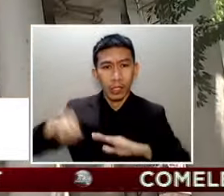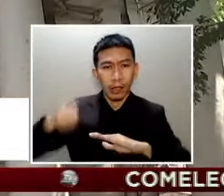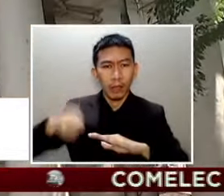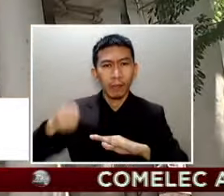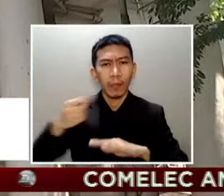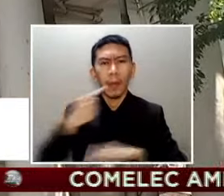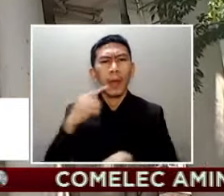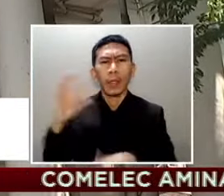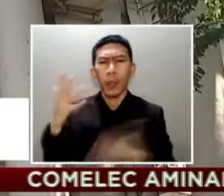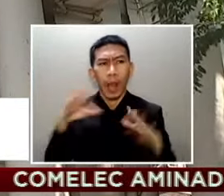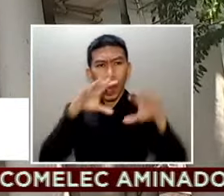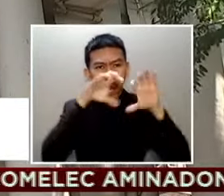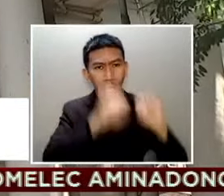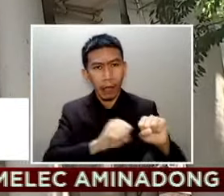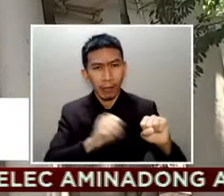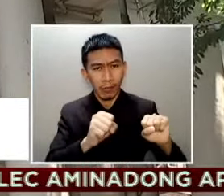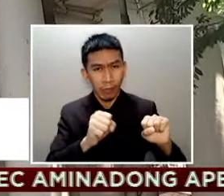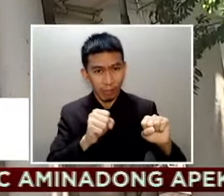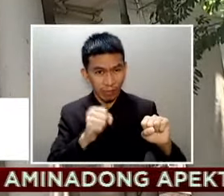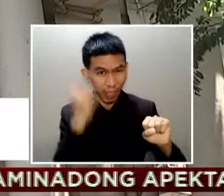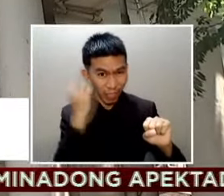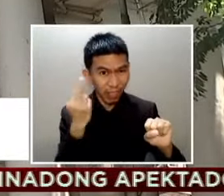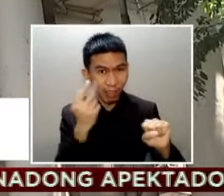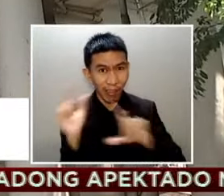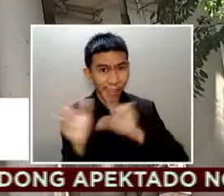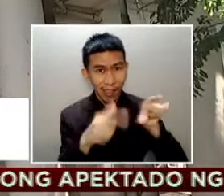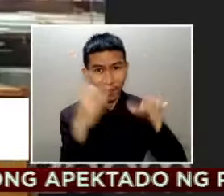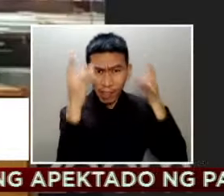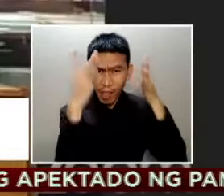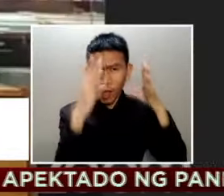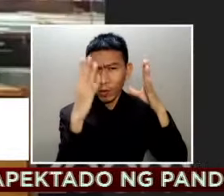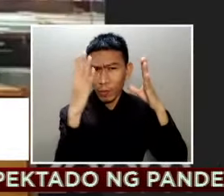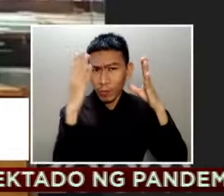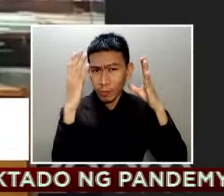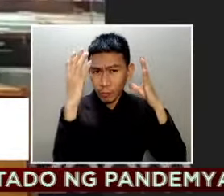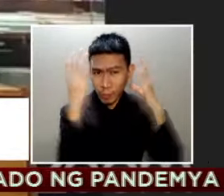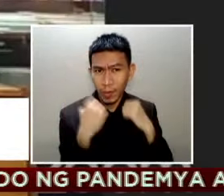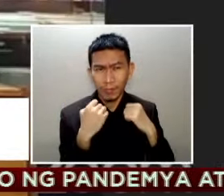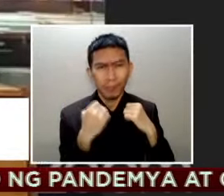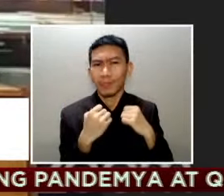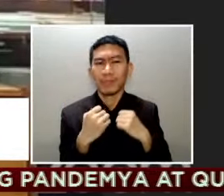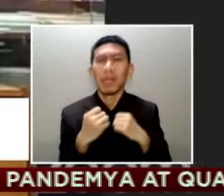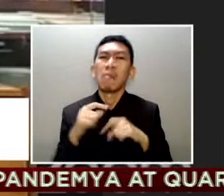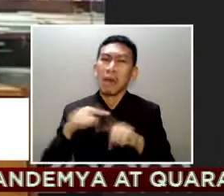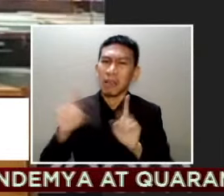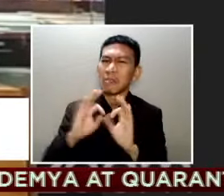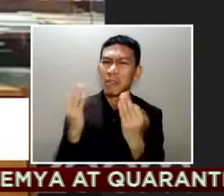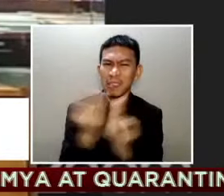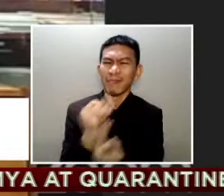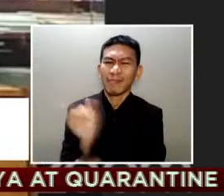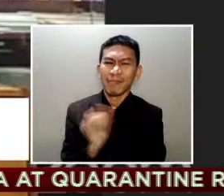dahil lamang binansagang terorista hindi kampante ang mga kaanak You know it's a matter of trust